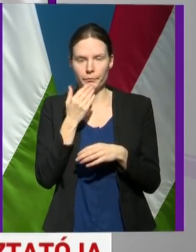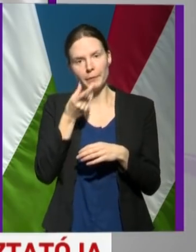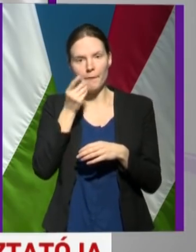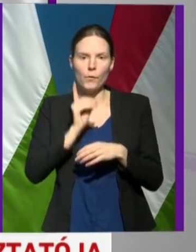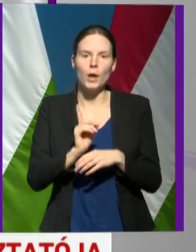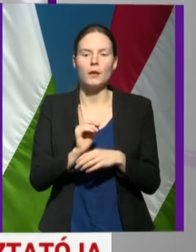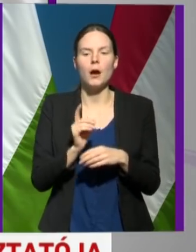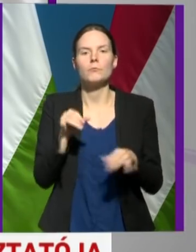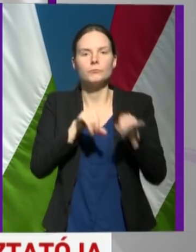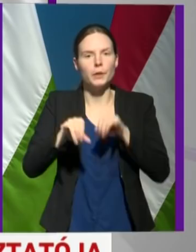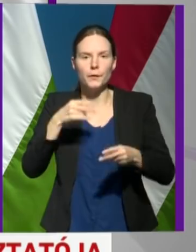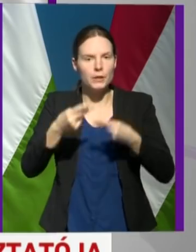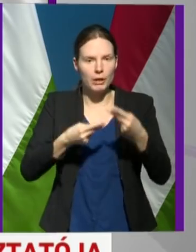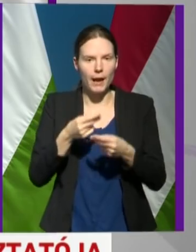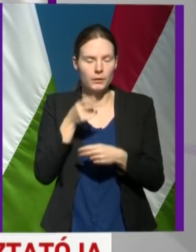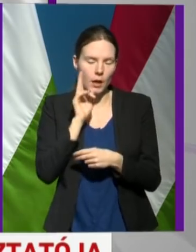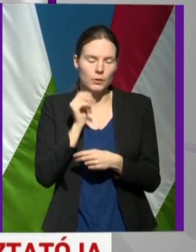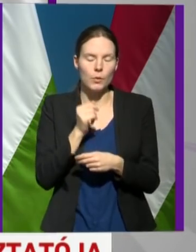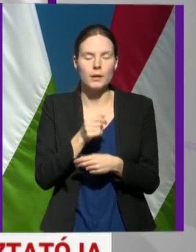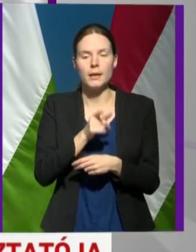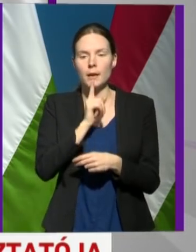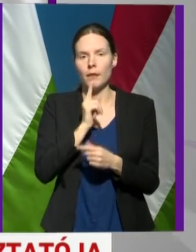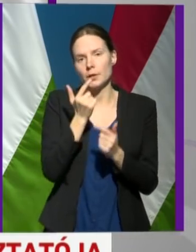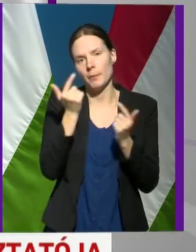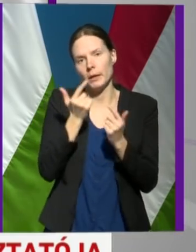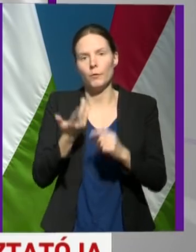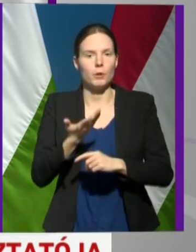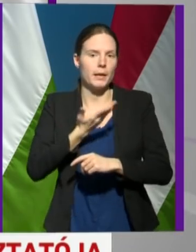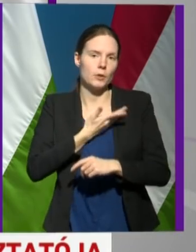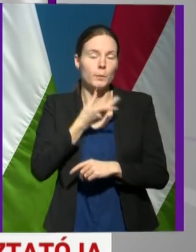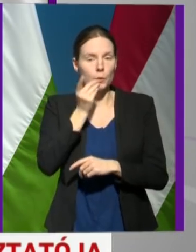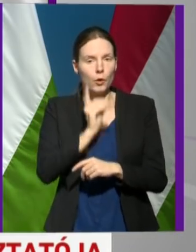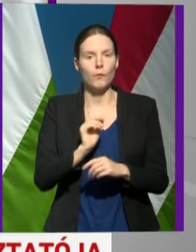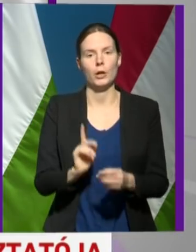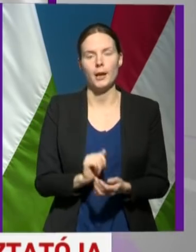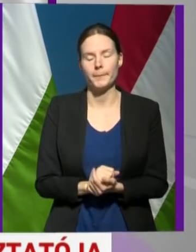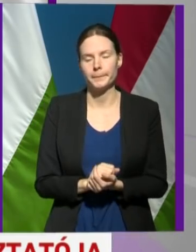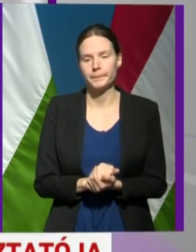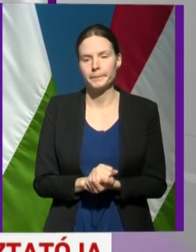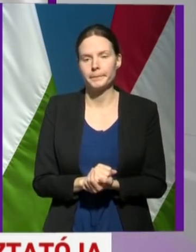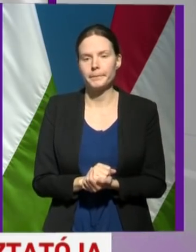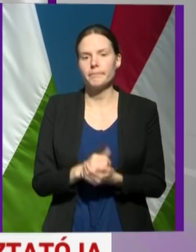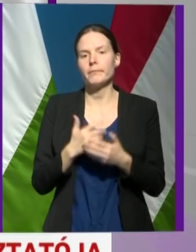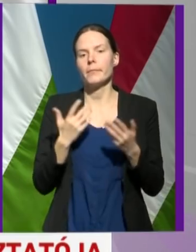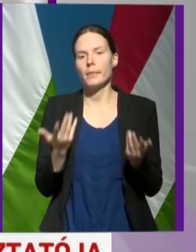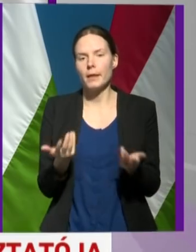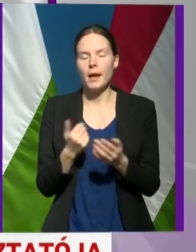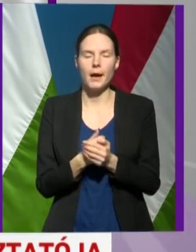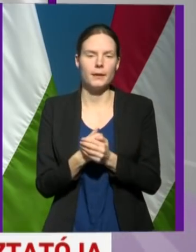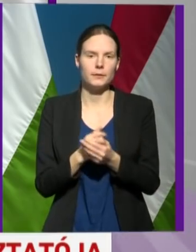nyilvánvalóan ezzel kevesebb információ állna rendelkezésre. Tehát